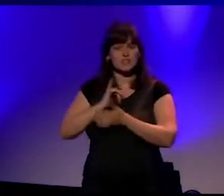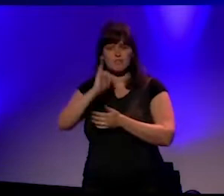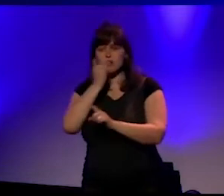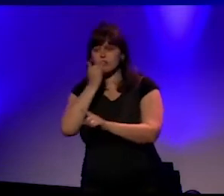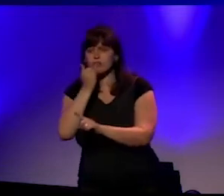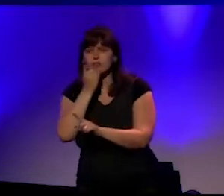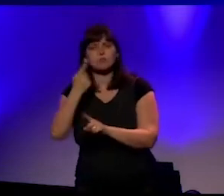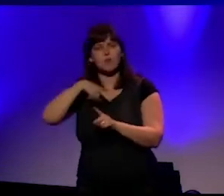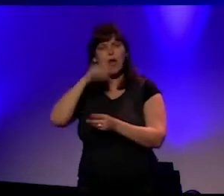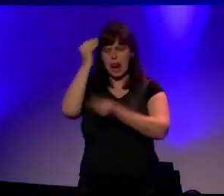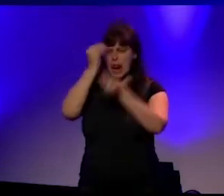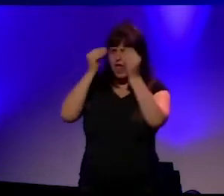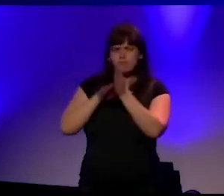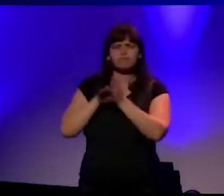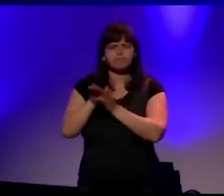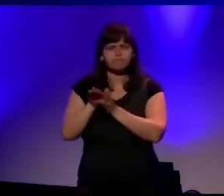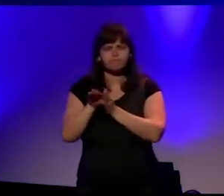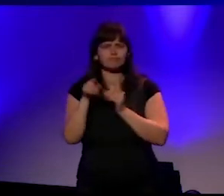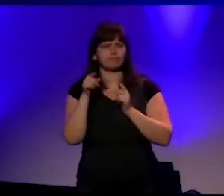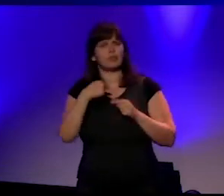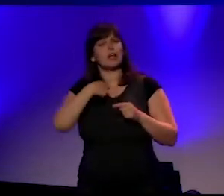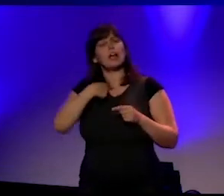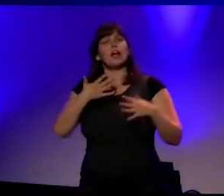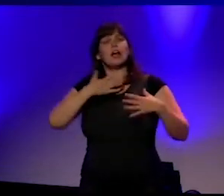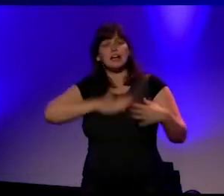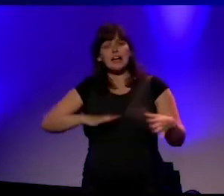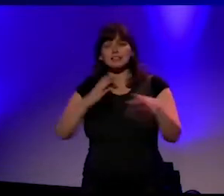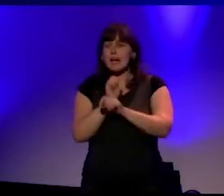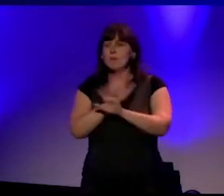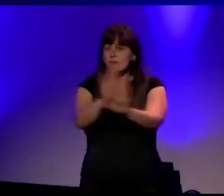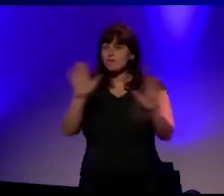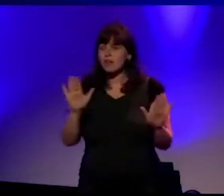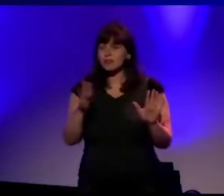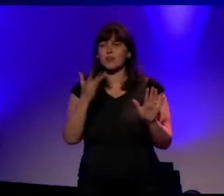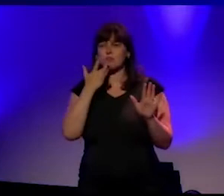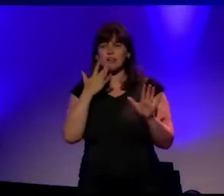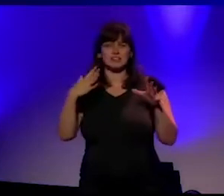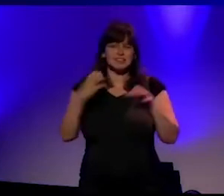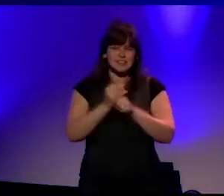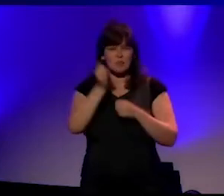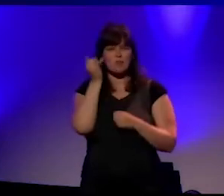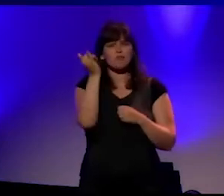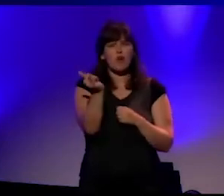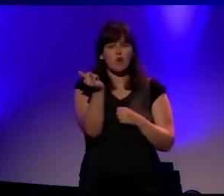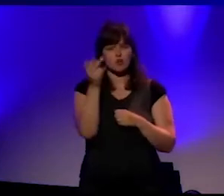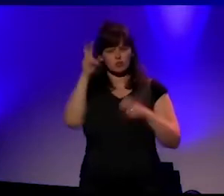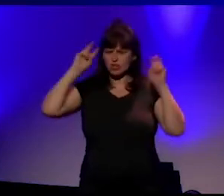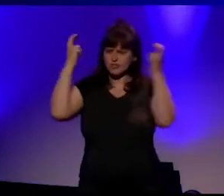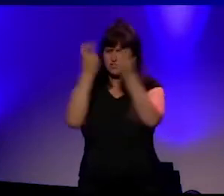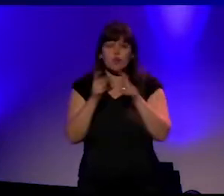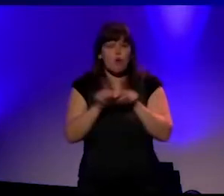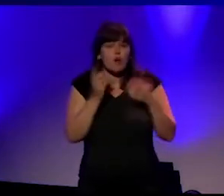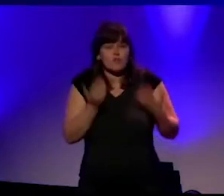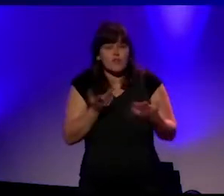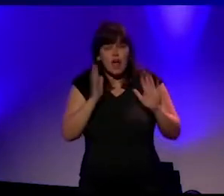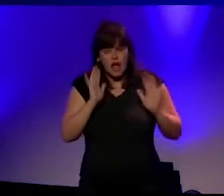en dat wil ik hier heel sterk beklemtonen, verder het pad op van een universiteit die ook vandaag al een inclusieve organisatie